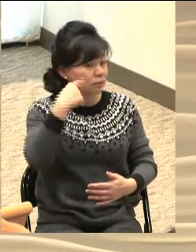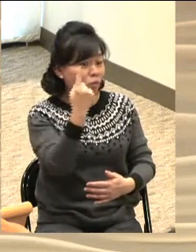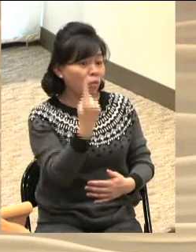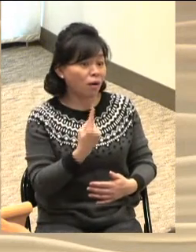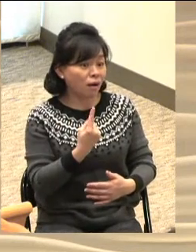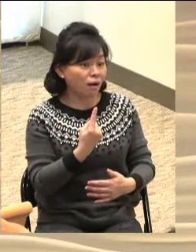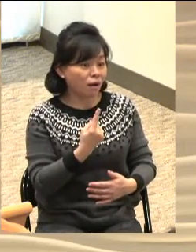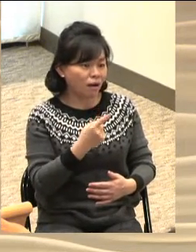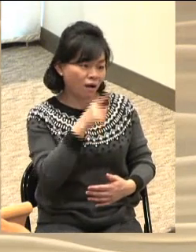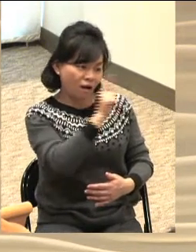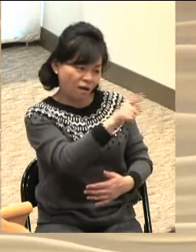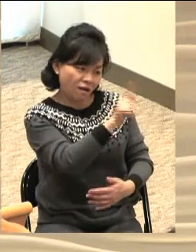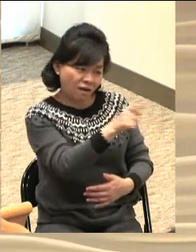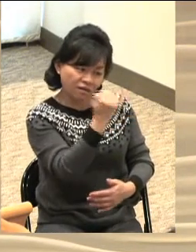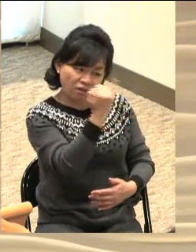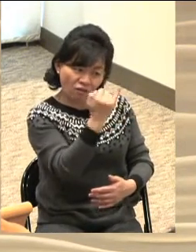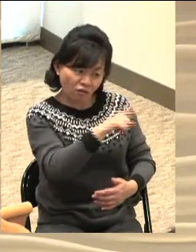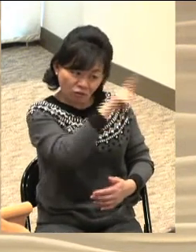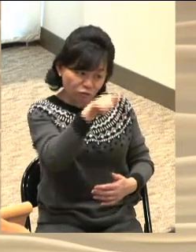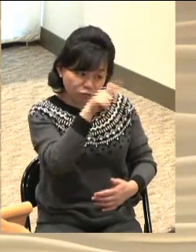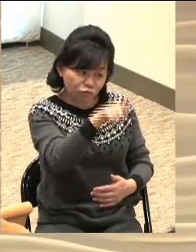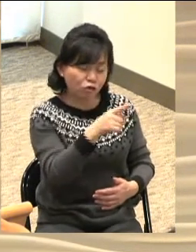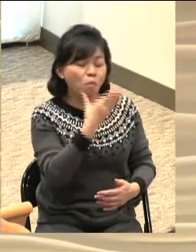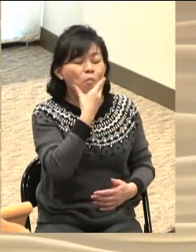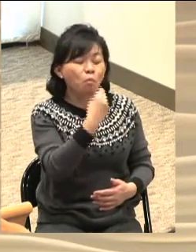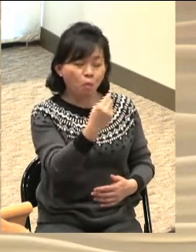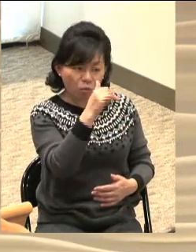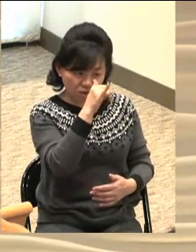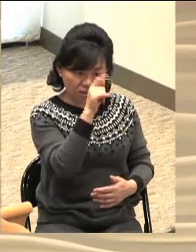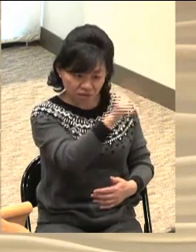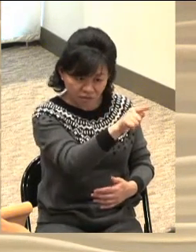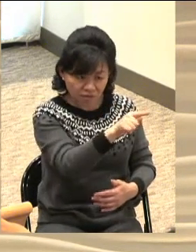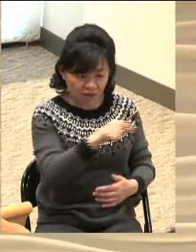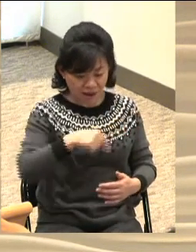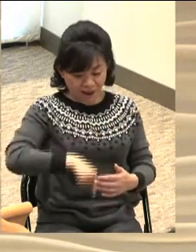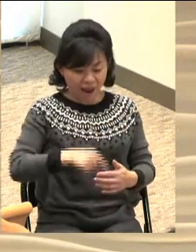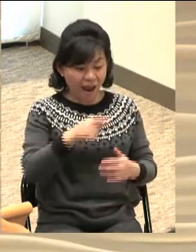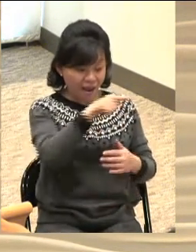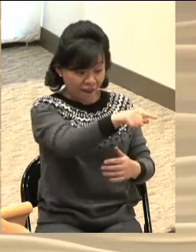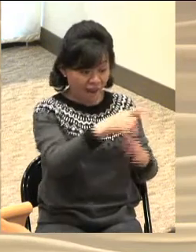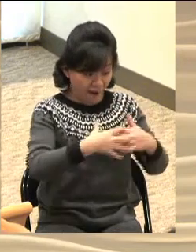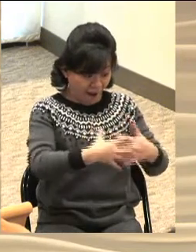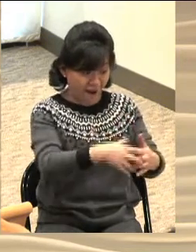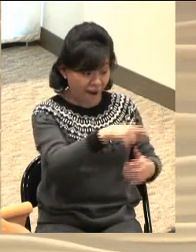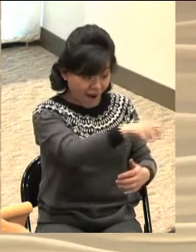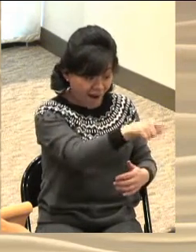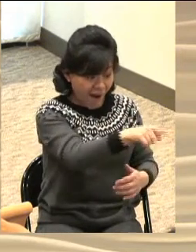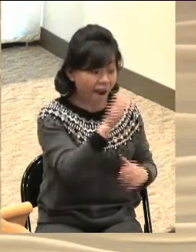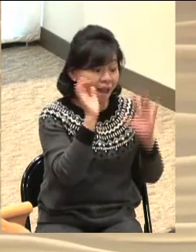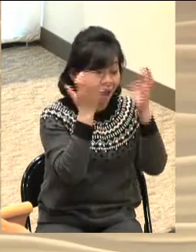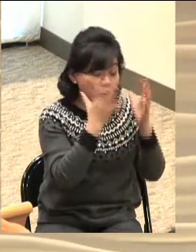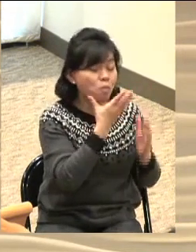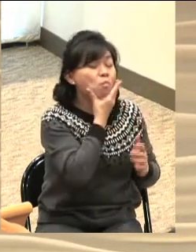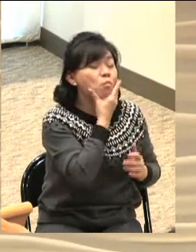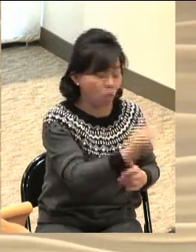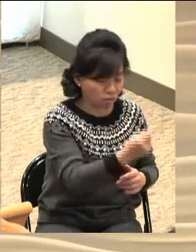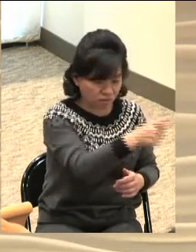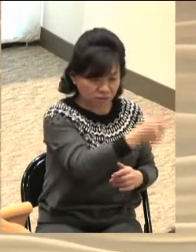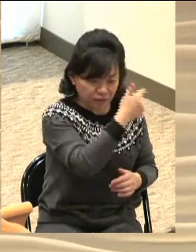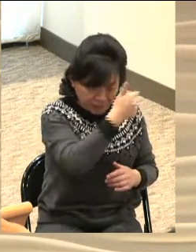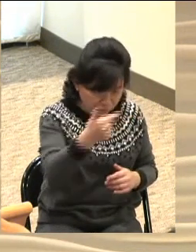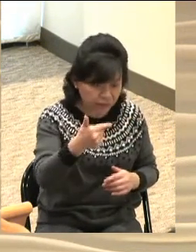여자 중에 내가 복이 있으며 내 태중의 아이도 복이 있도다 아이가 내